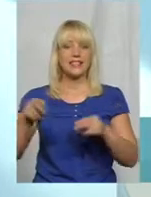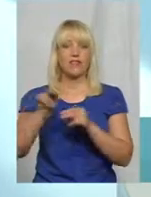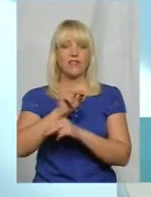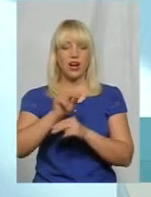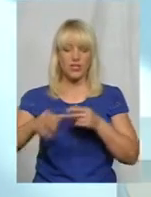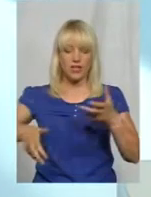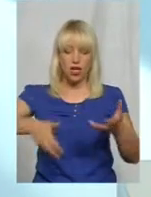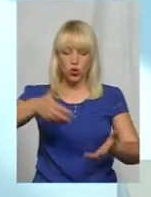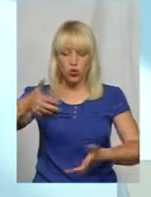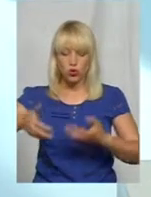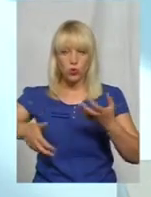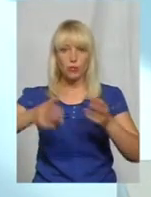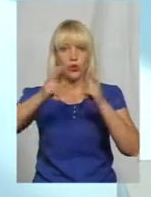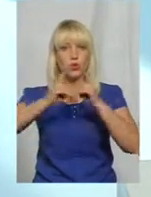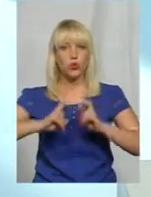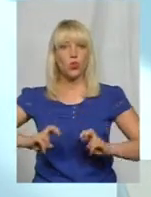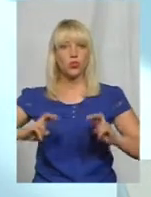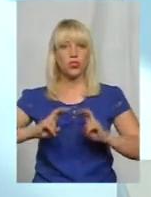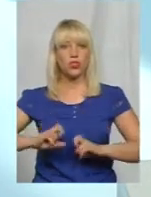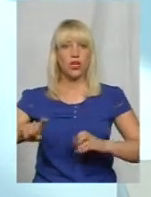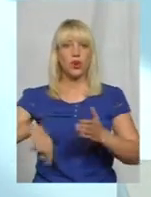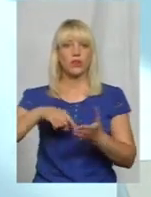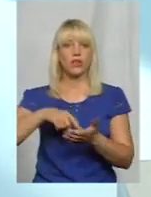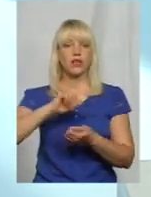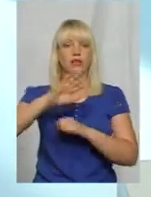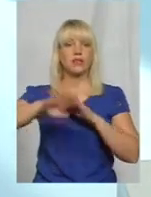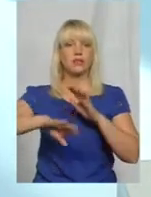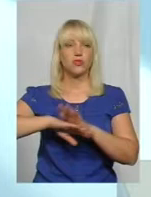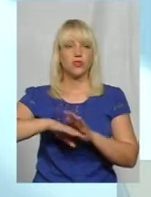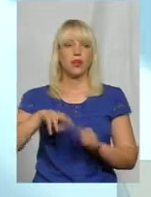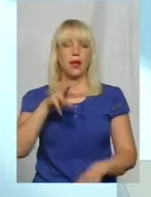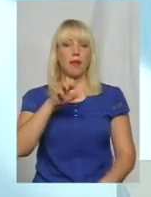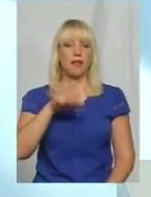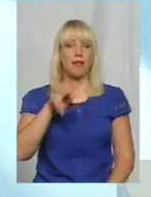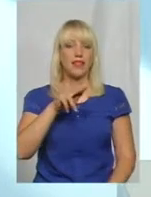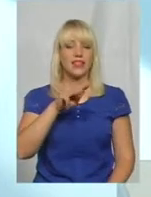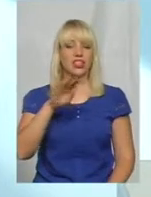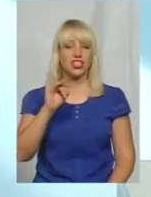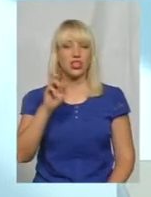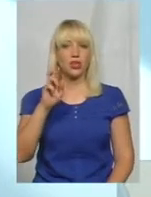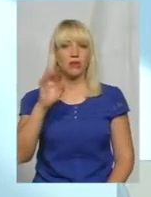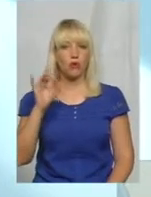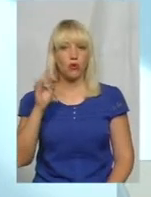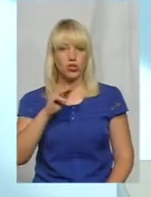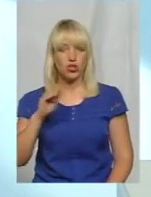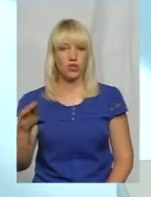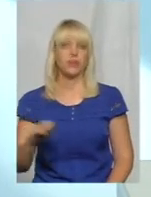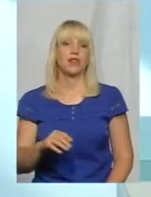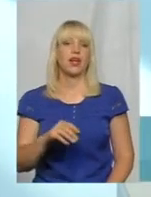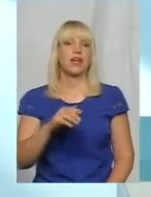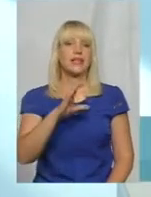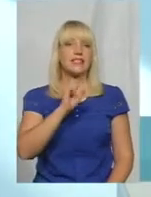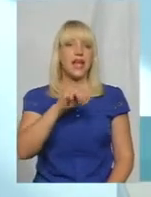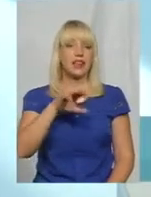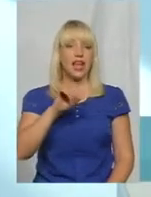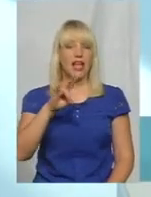розкопки, дослідження. Це в місті Кам'янець-Подільській, Меджибожі, в Сатанові, в